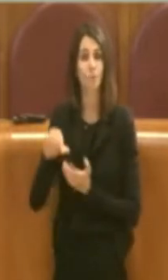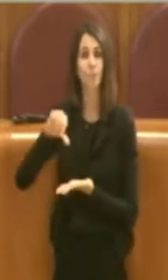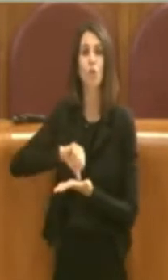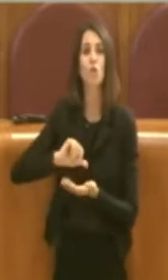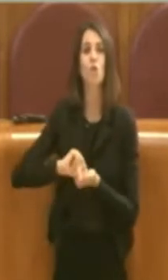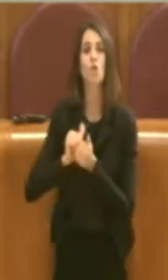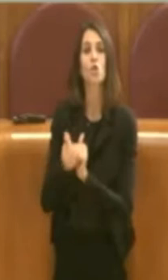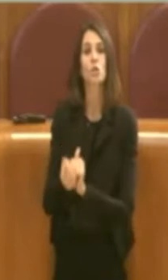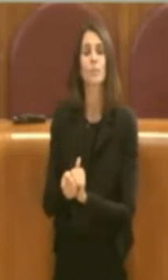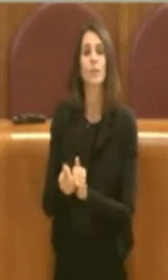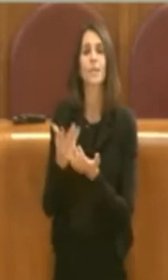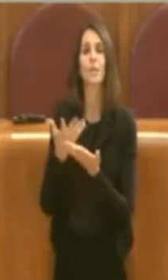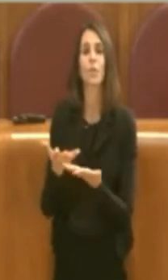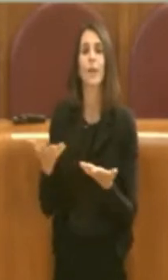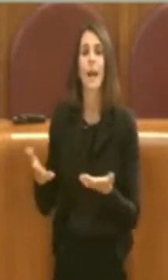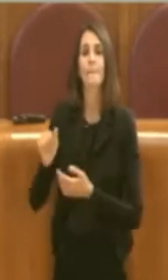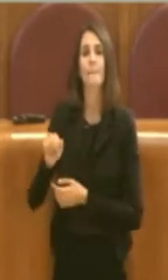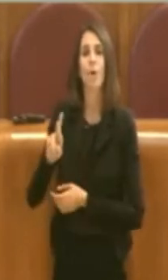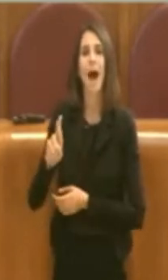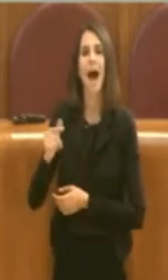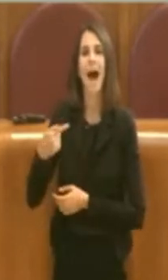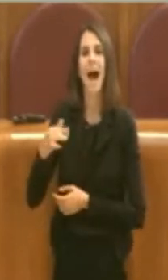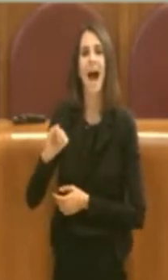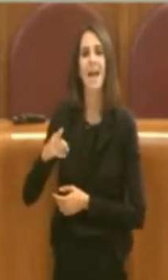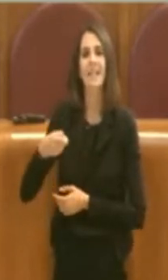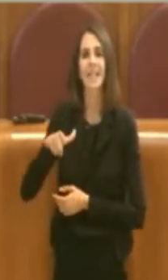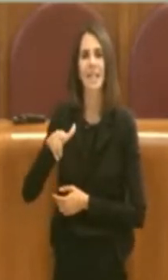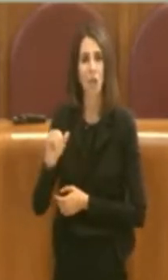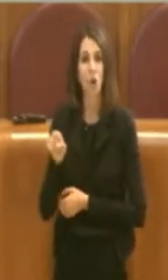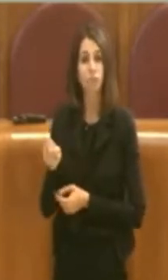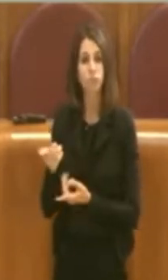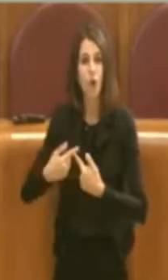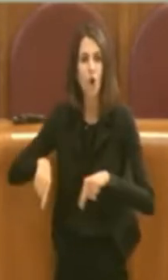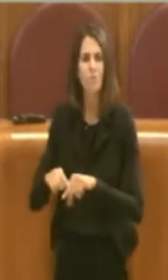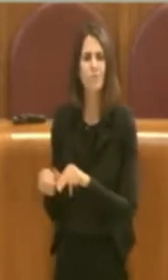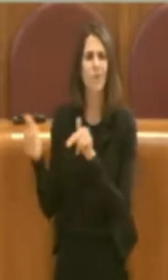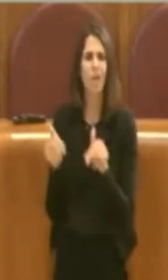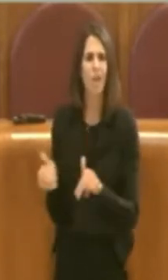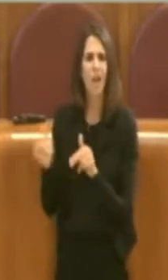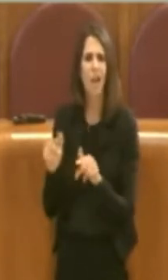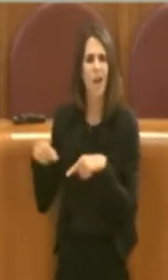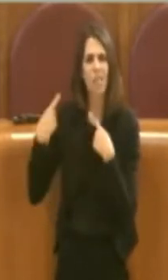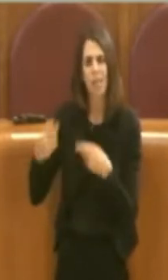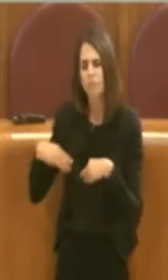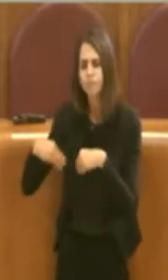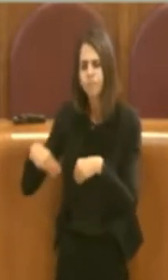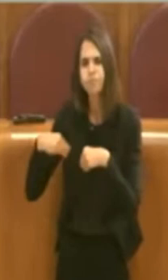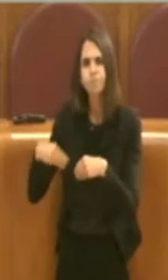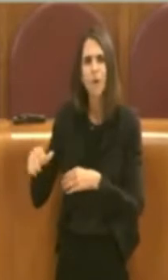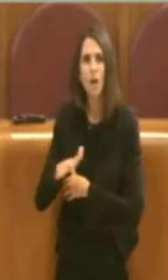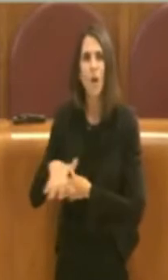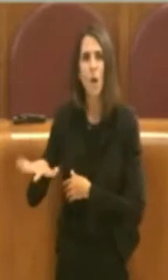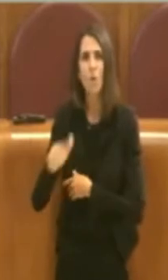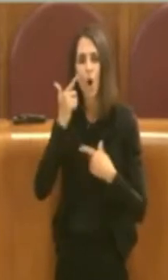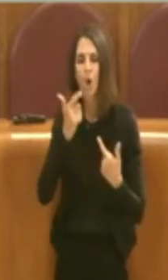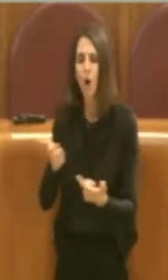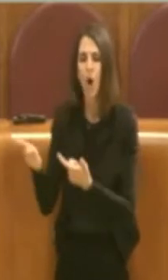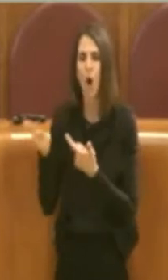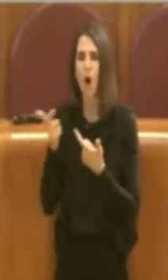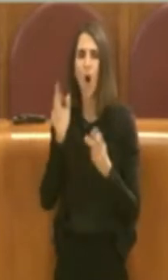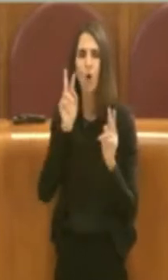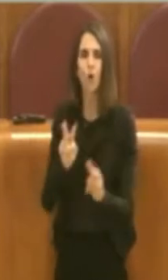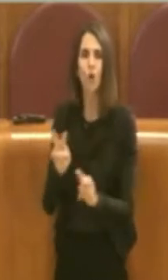Campo Artiglio dove appunto la commissione anche in questi anni si è regata in sopralluogo più volte, abbiamo affrontato